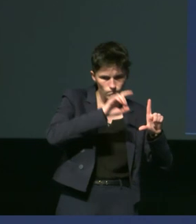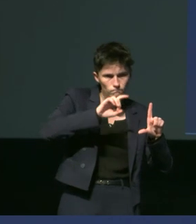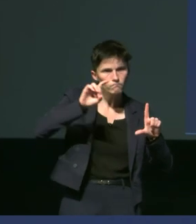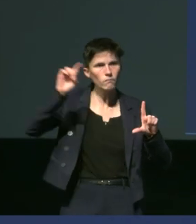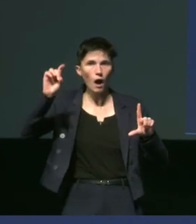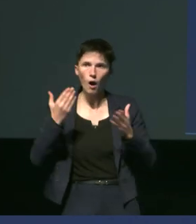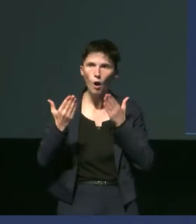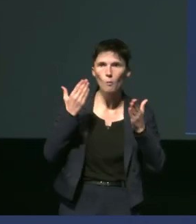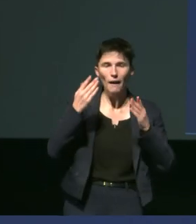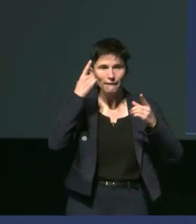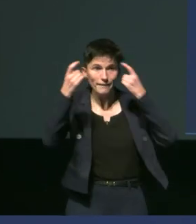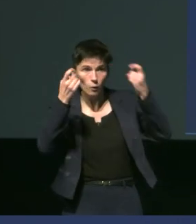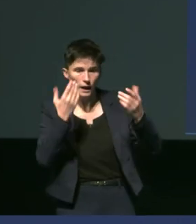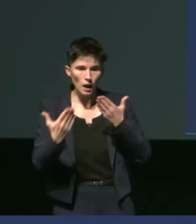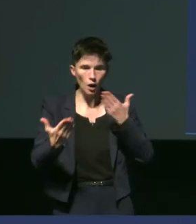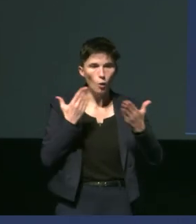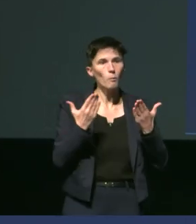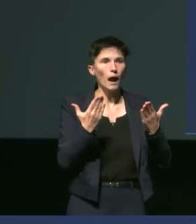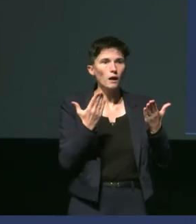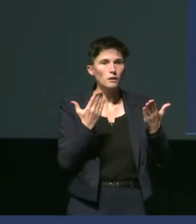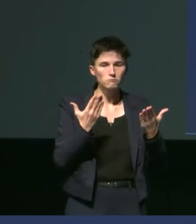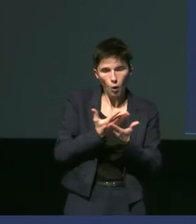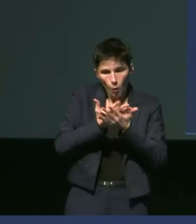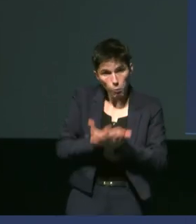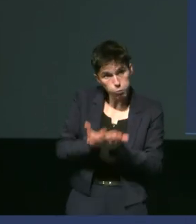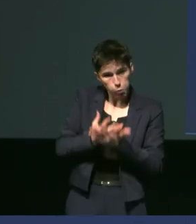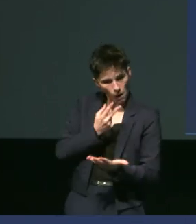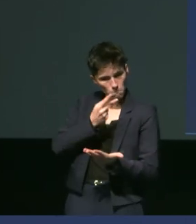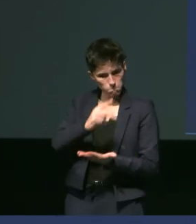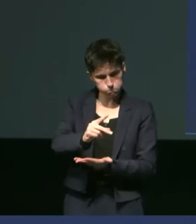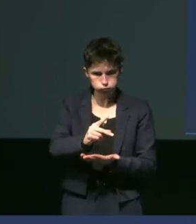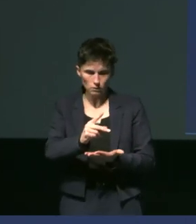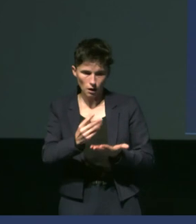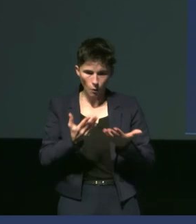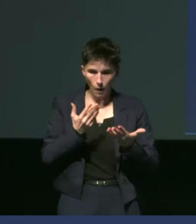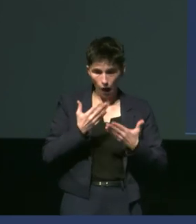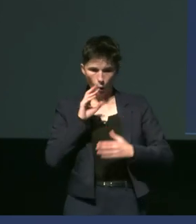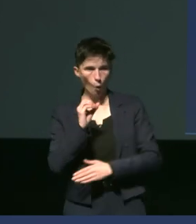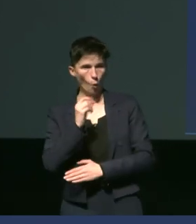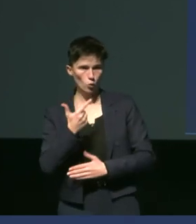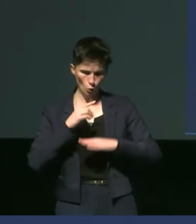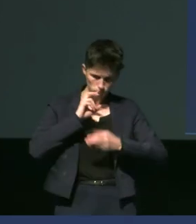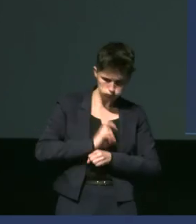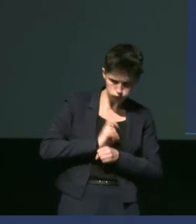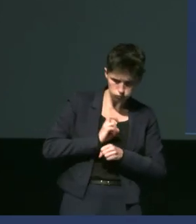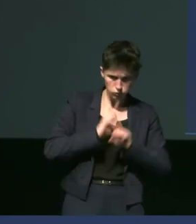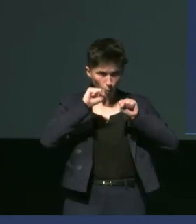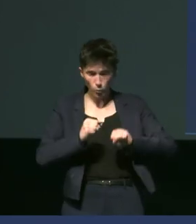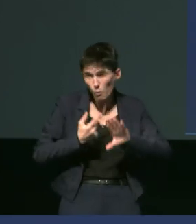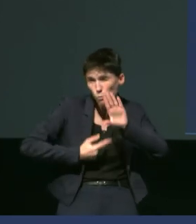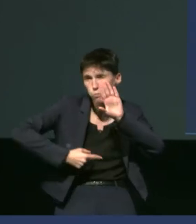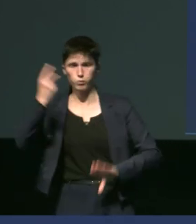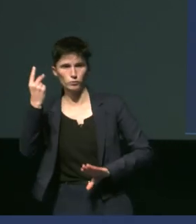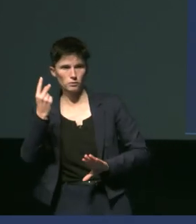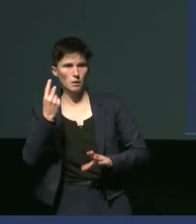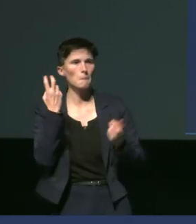bien au dessus des capacités de plongée par rapport à leur masse ils vont être capables de stocker beaucoup plus d'oxygène pour vous donner un exemple les manchots